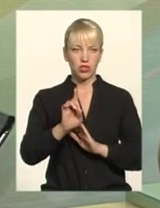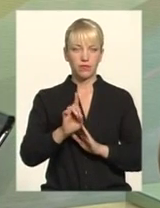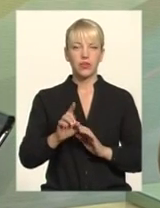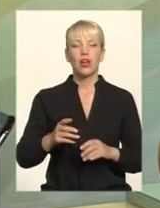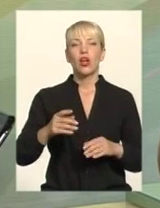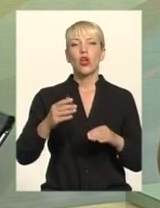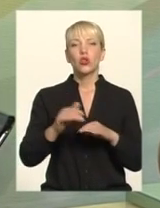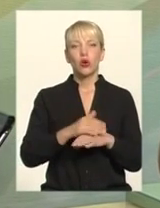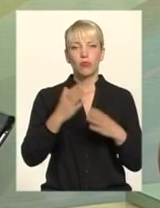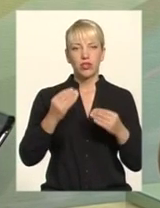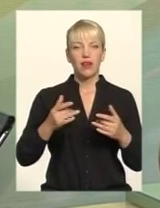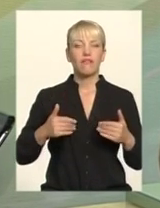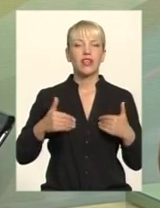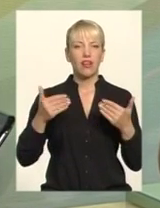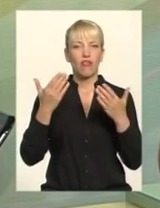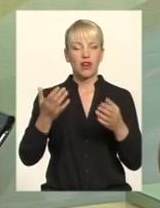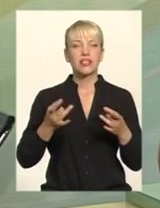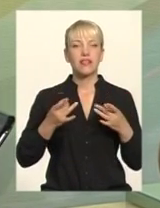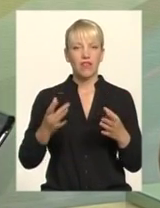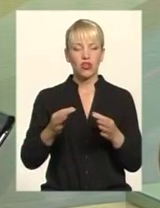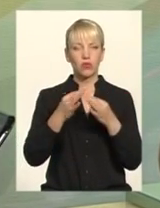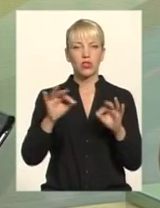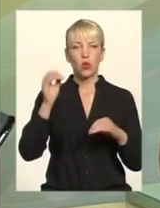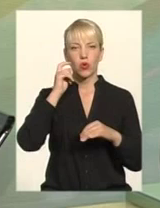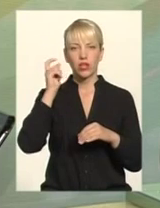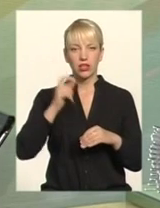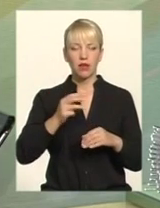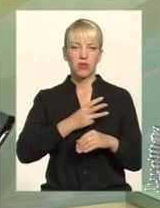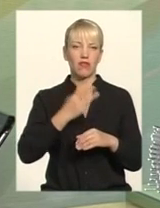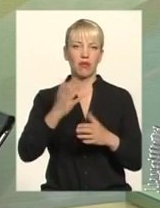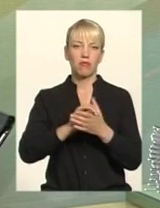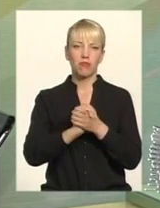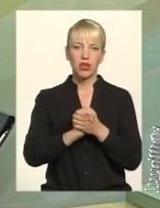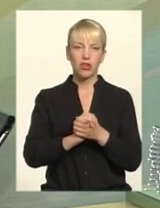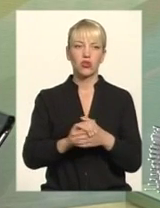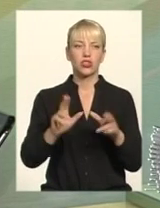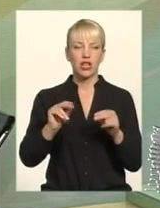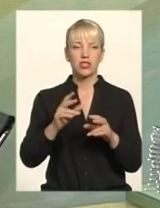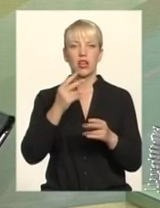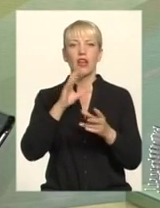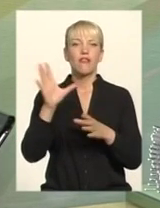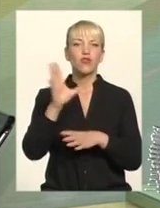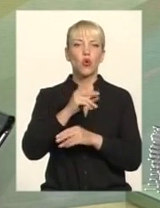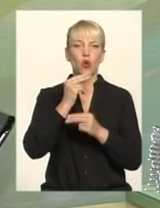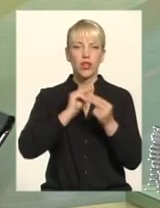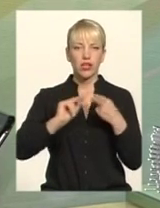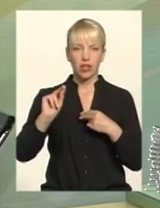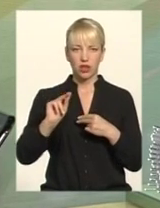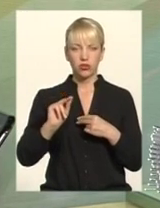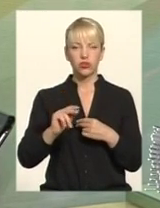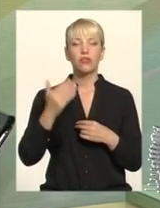святом Незалежності України Бажаю добра, миру і всього найкращого Ви знаєте, ми вже